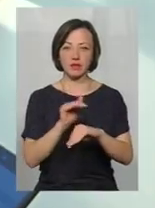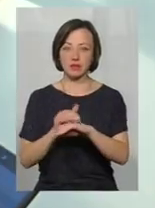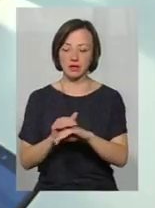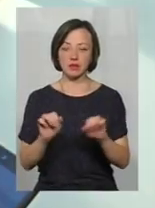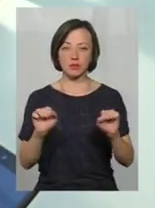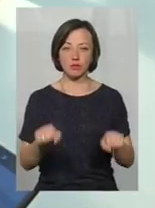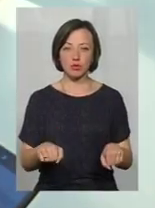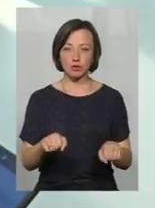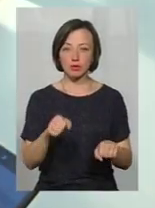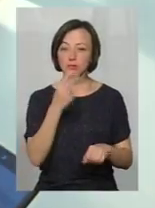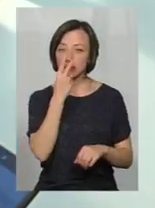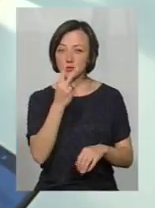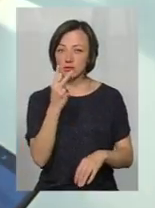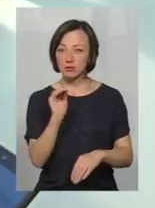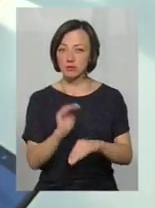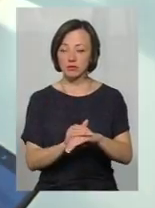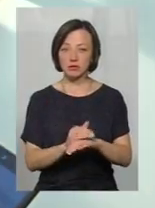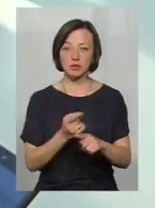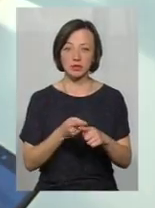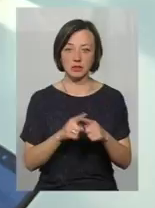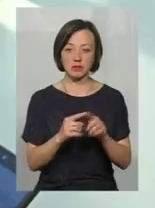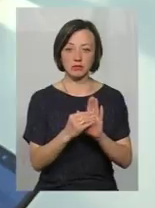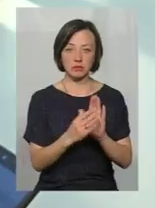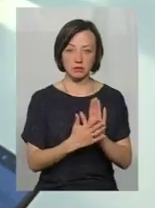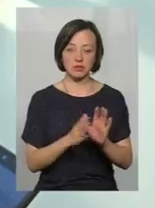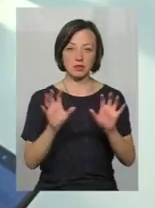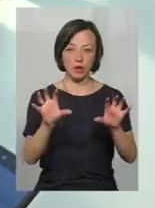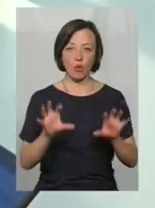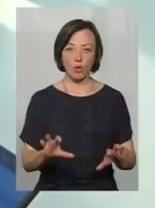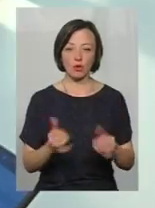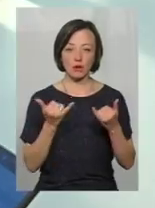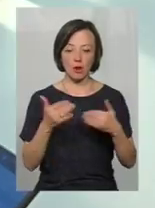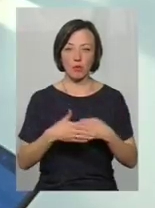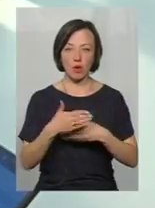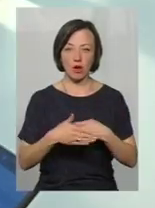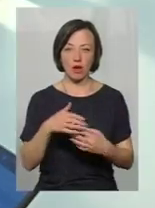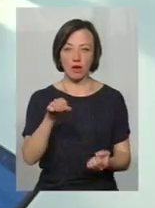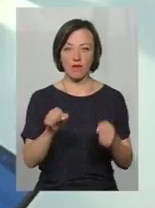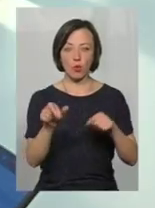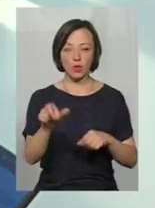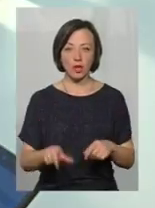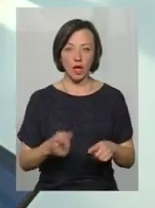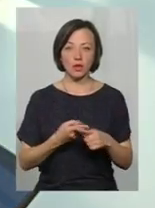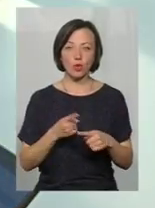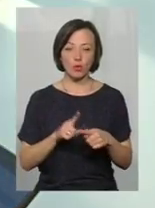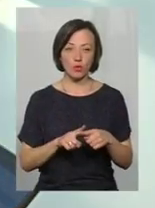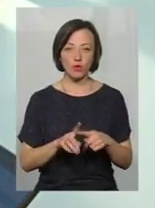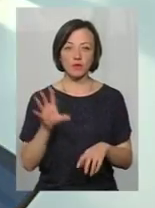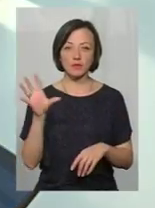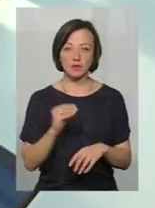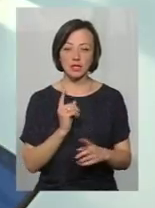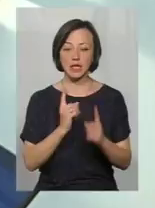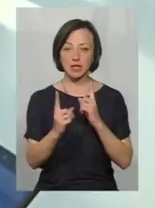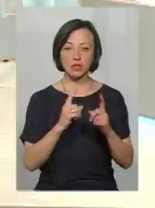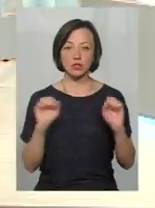зафіксувати, і ця фіксація буде законною для покарання водія. Тому всі їздять